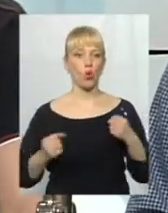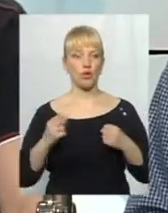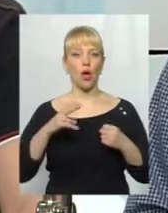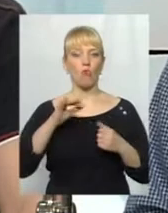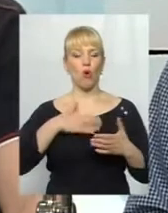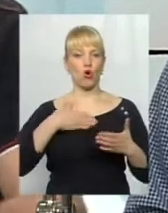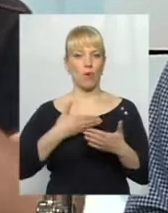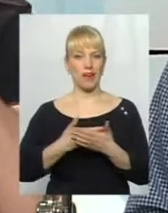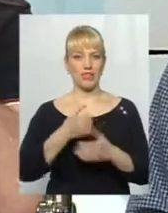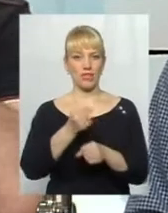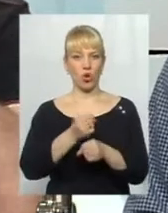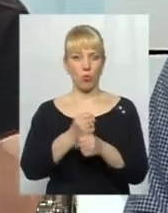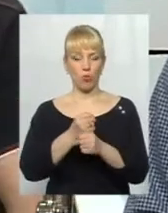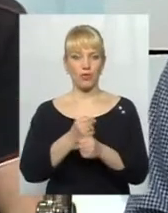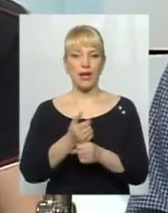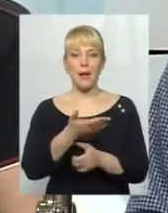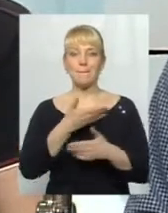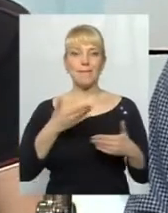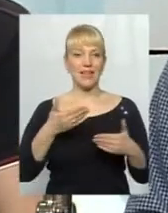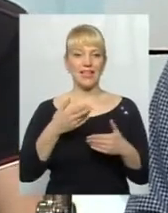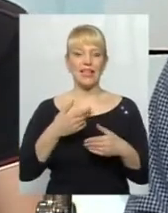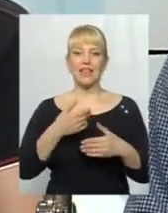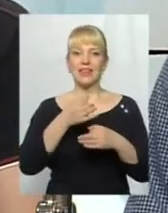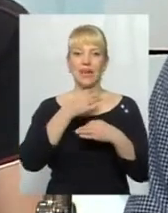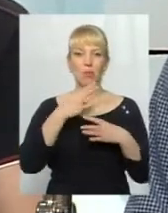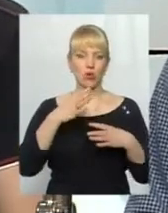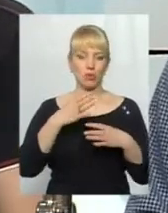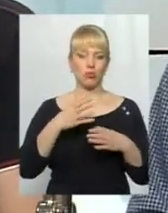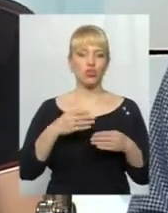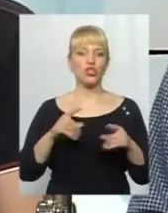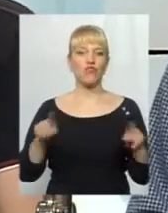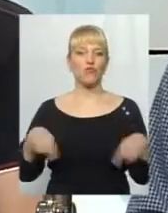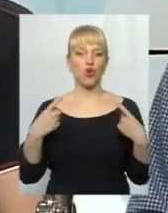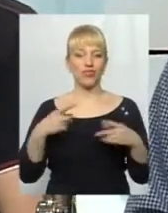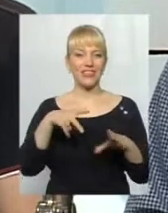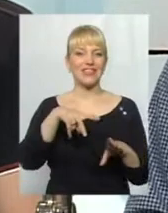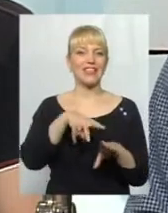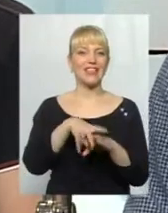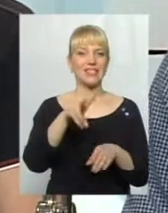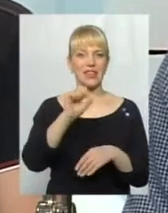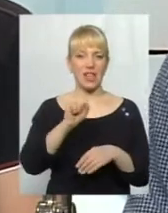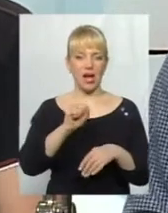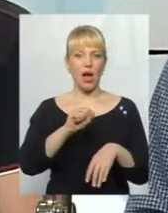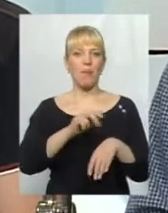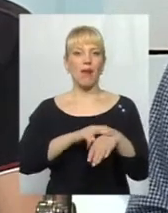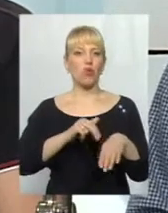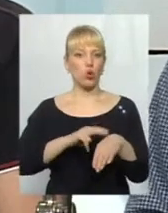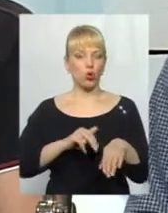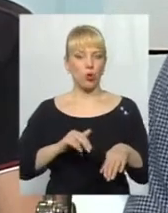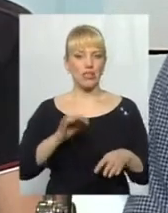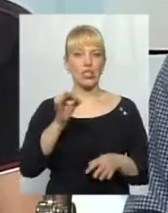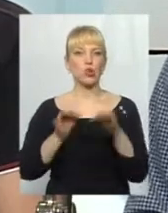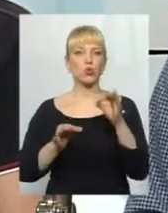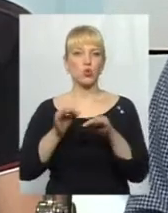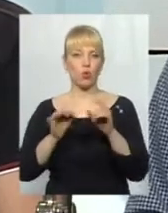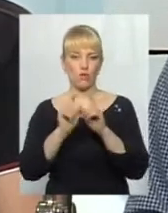роботі, ми маємо в жодному разі не створювати жодного тиску на правоохоронні органи, на судові органи, а вимагати лише